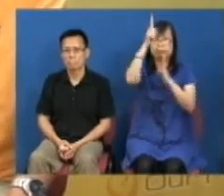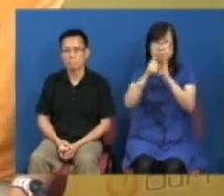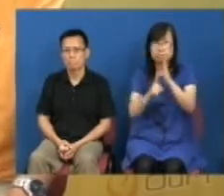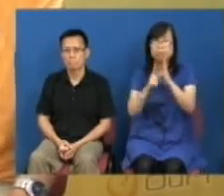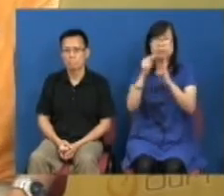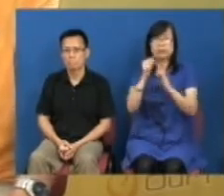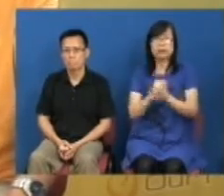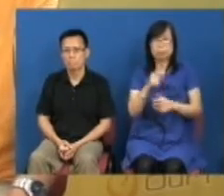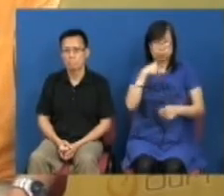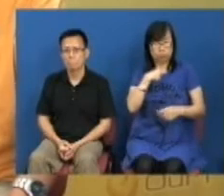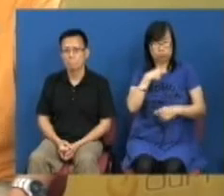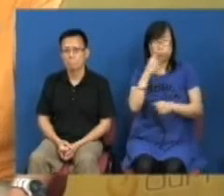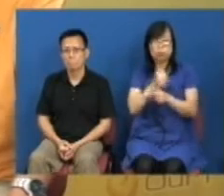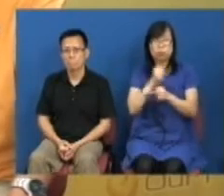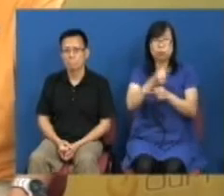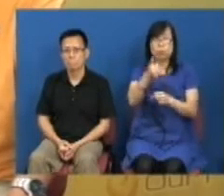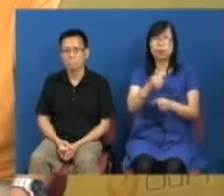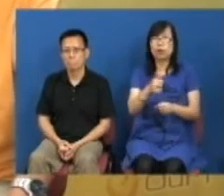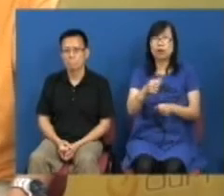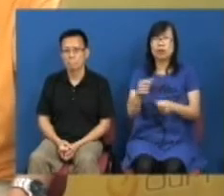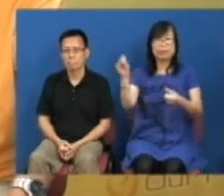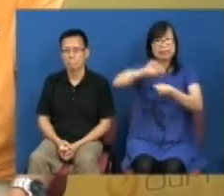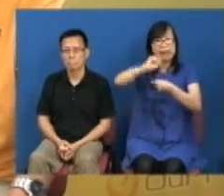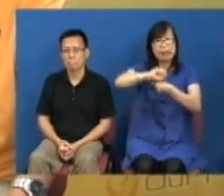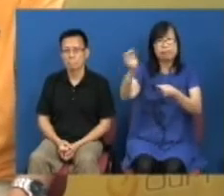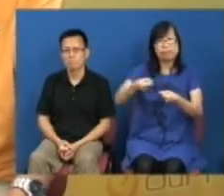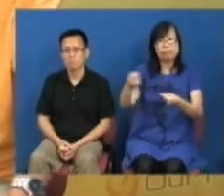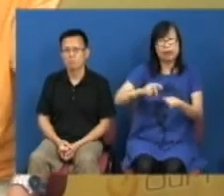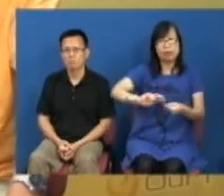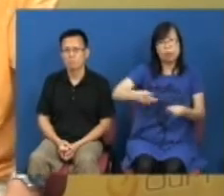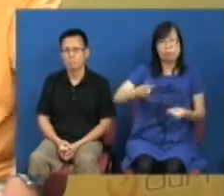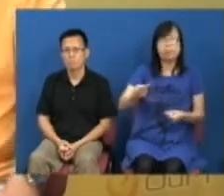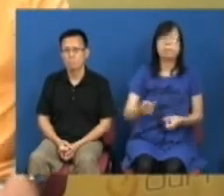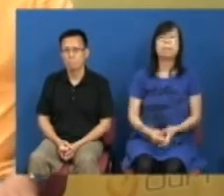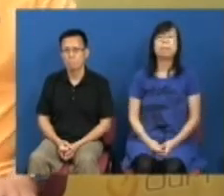你做了的话你可以促成了这个改变出现